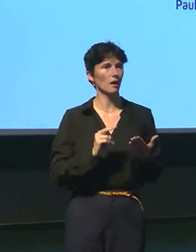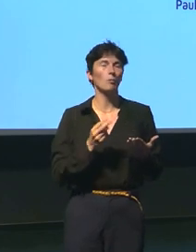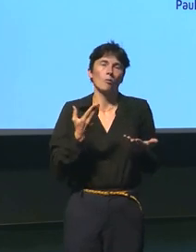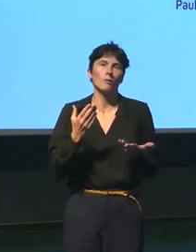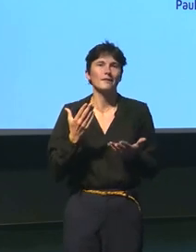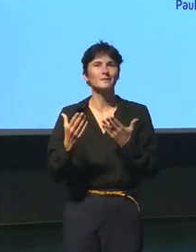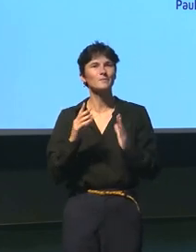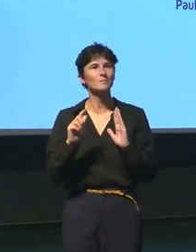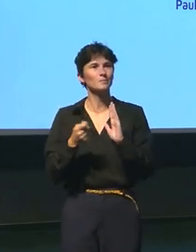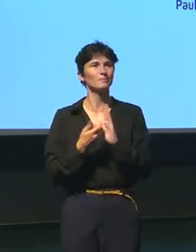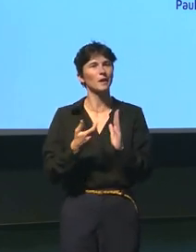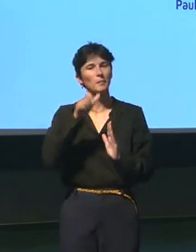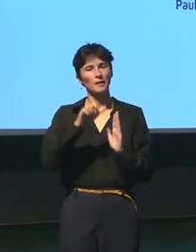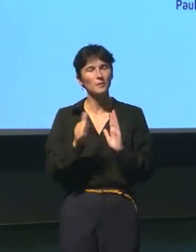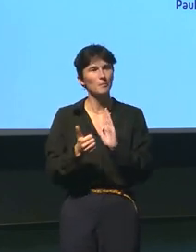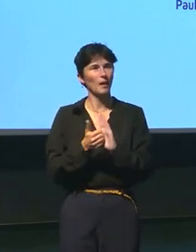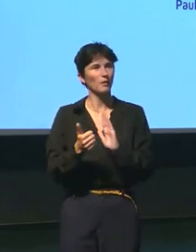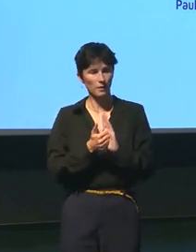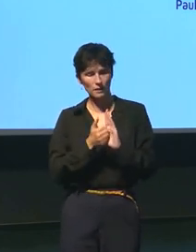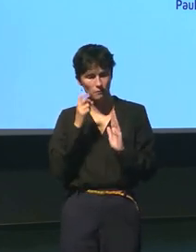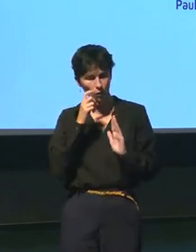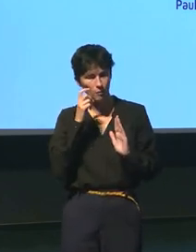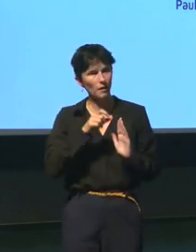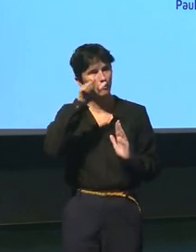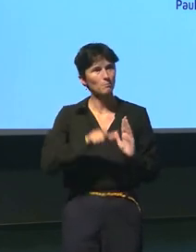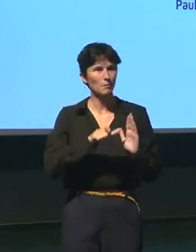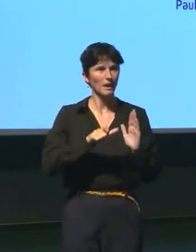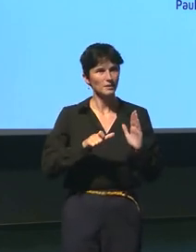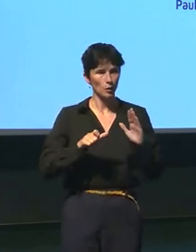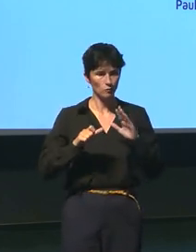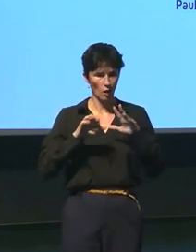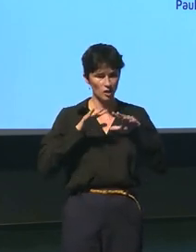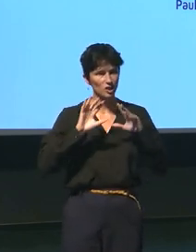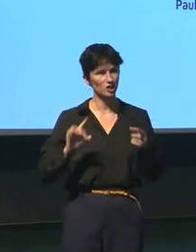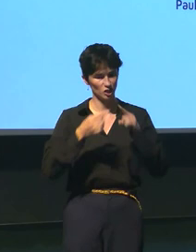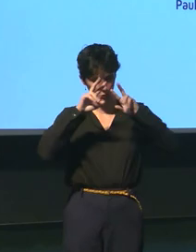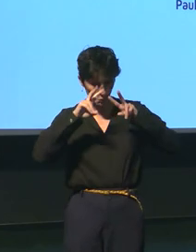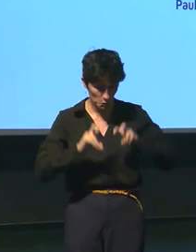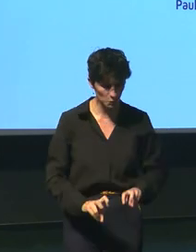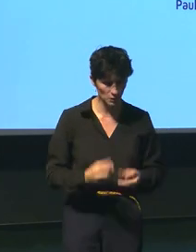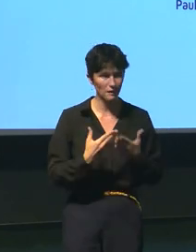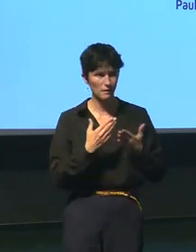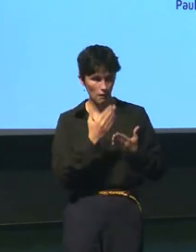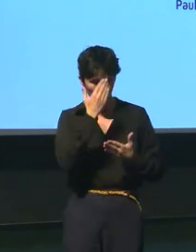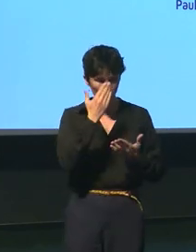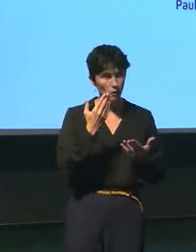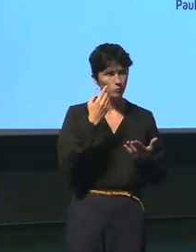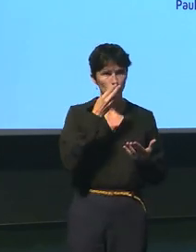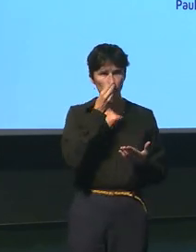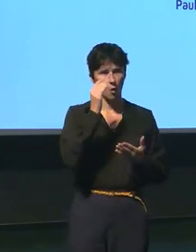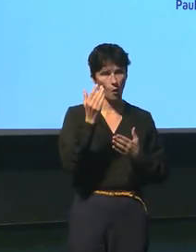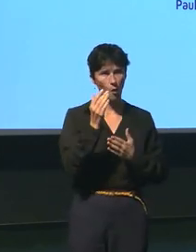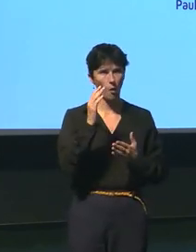qu'on a de Humboldt à géologues allemands qui avaient une vision tout à fait de l'écologie et des surfonds on voit que cette image est très